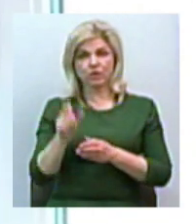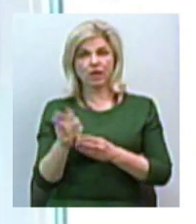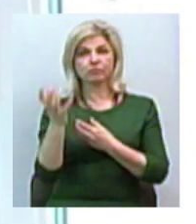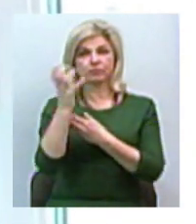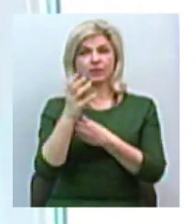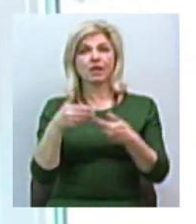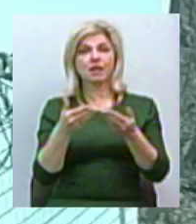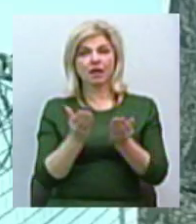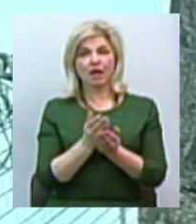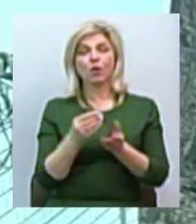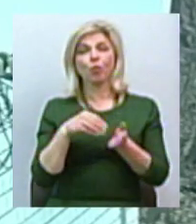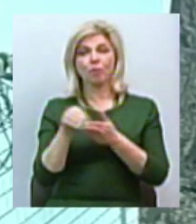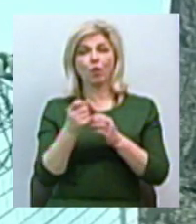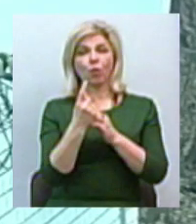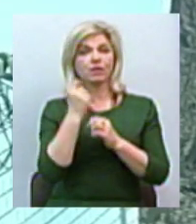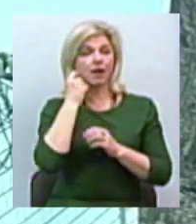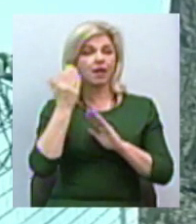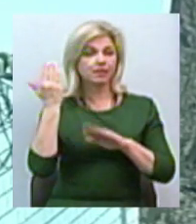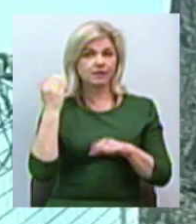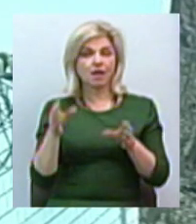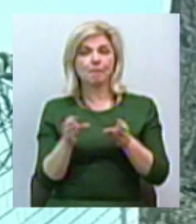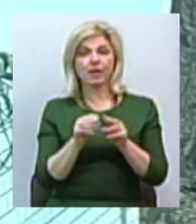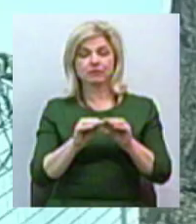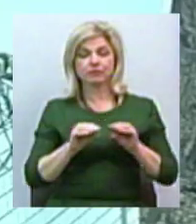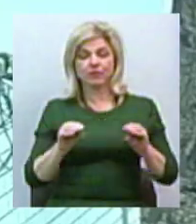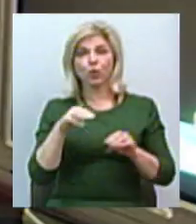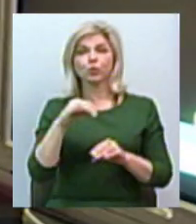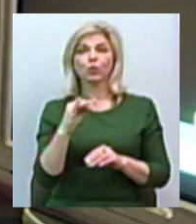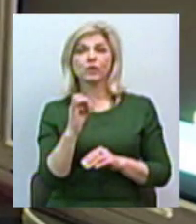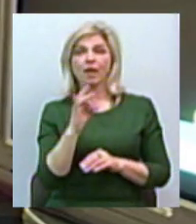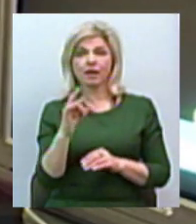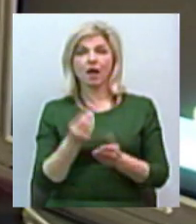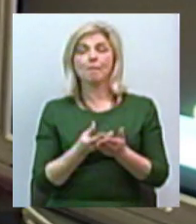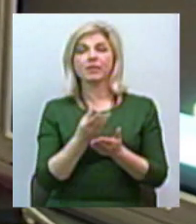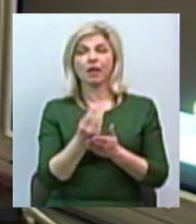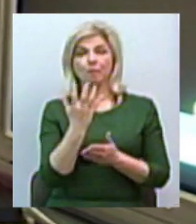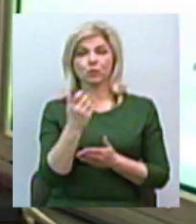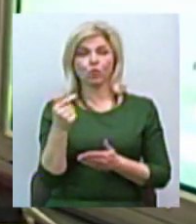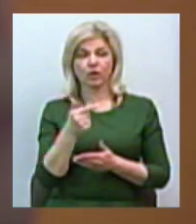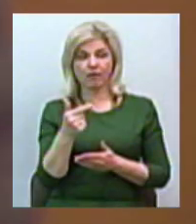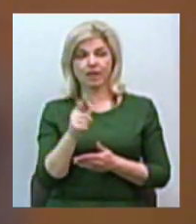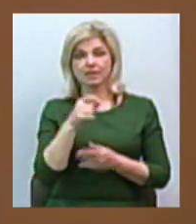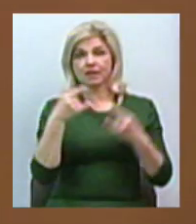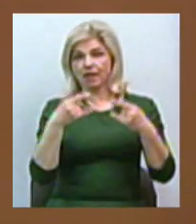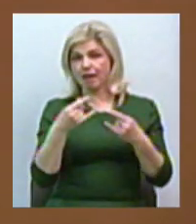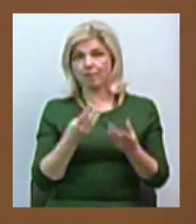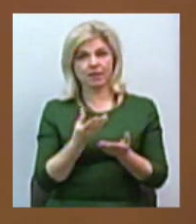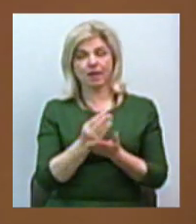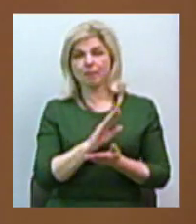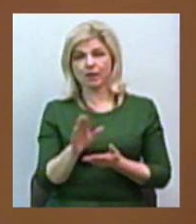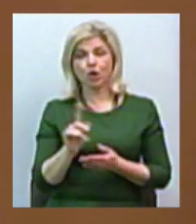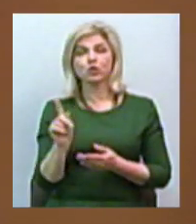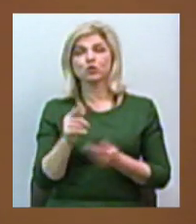придбав 11 років тому. Разом з тюнером заплатив 500 гривень. Відтоді за телебачення не платить. Про те, що тарілку